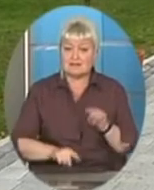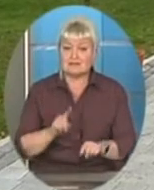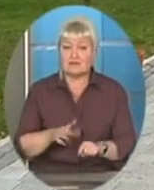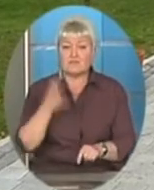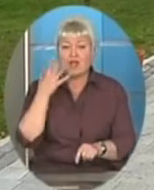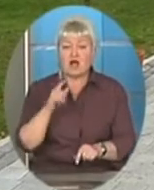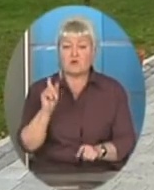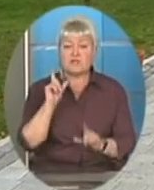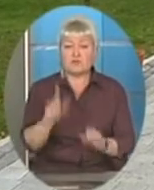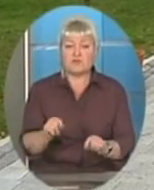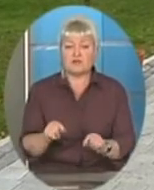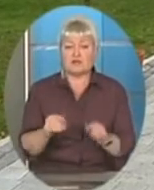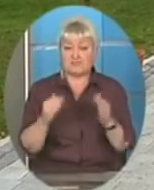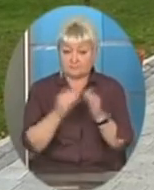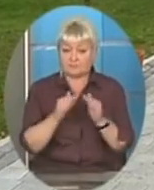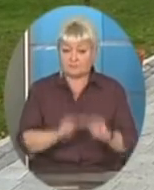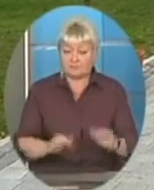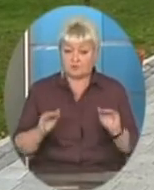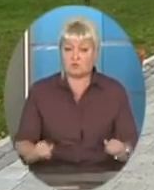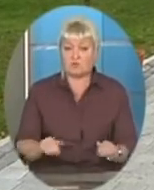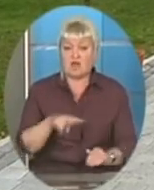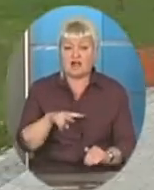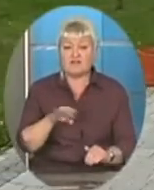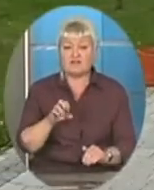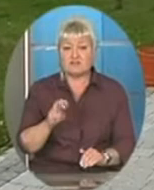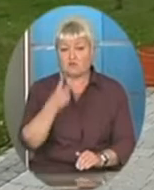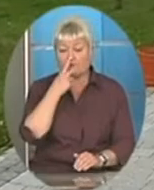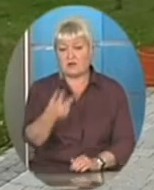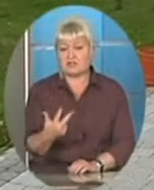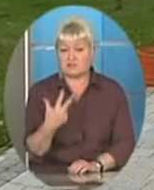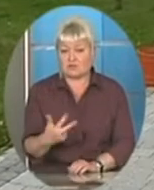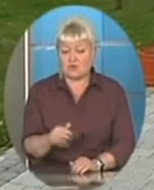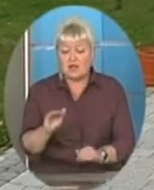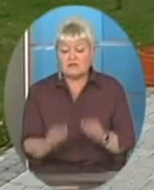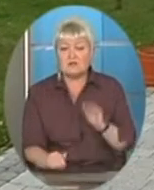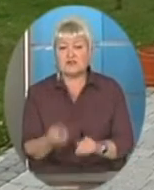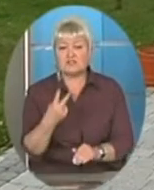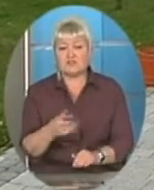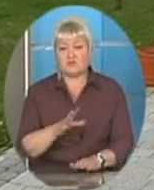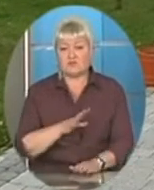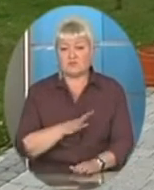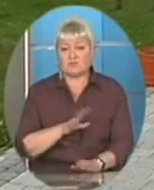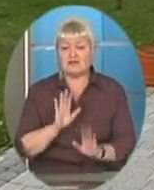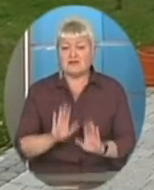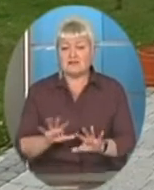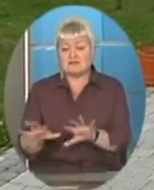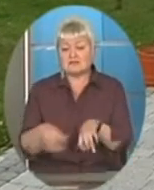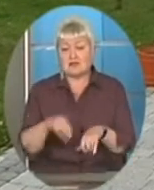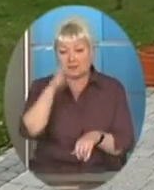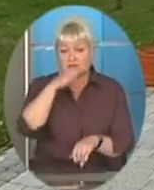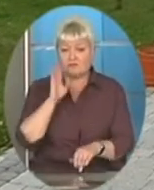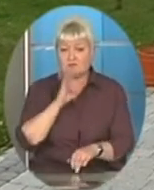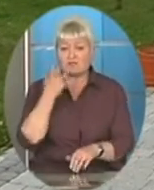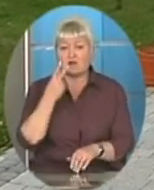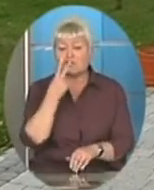притулок на Легендівку, ми побачили їх трьох. Найменші двоє були тільки вчора забрані від батьків. І коли ми їх побачили